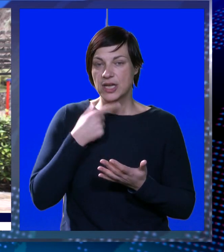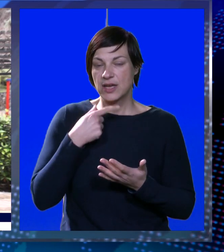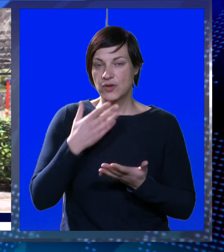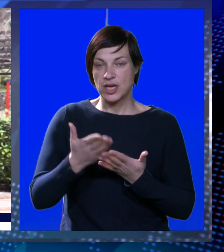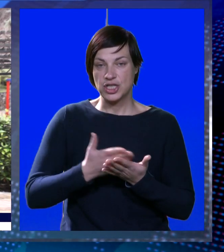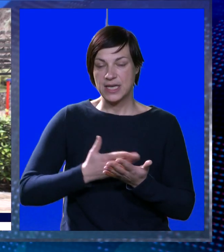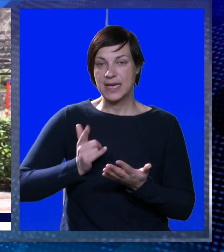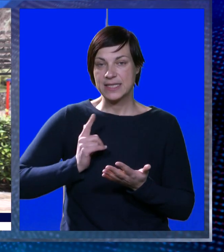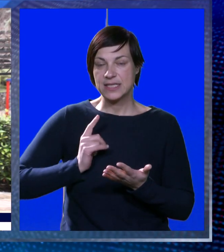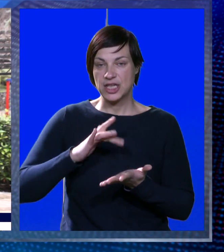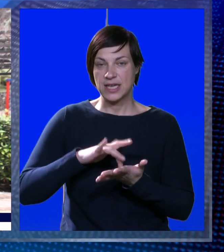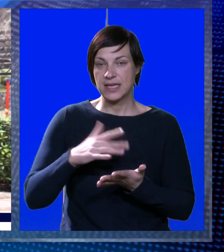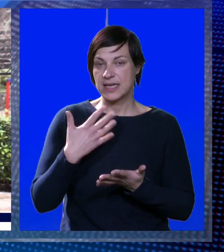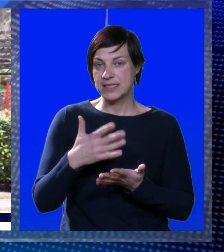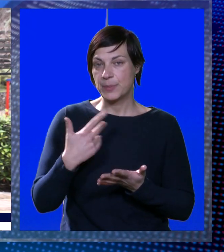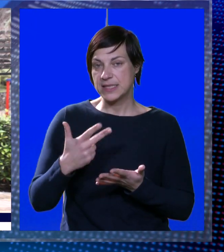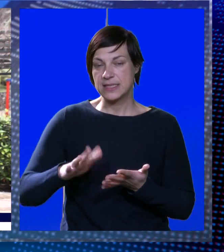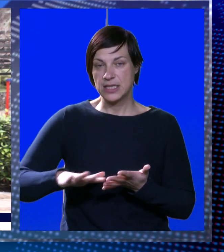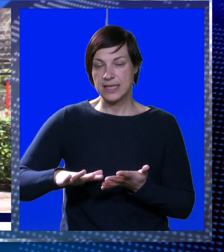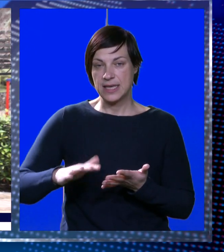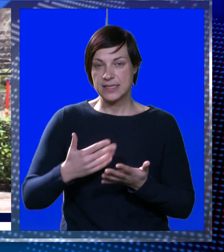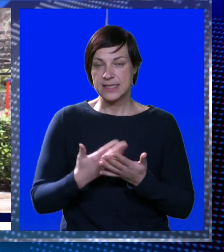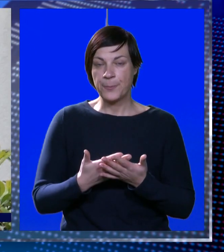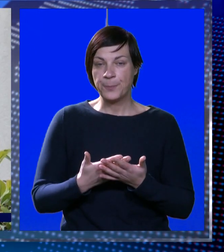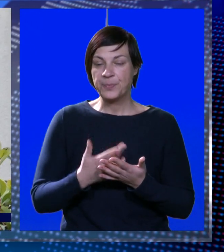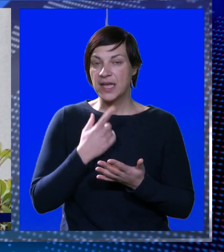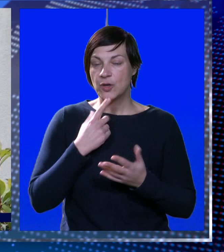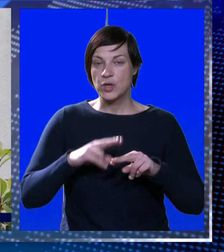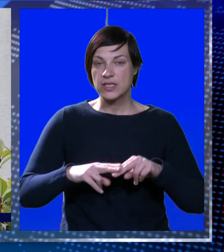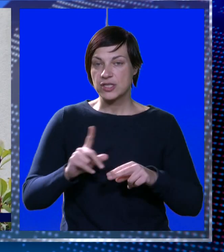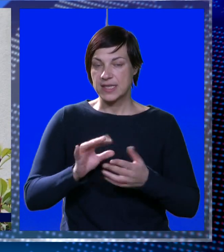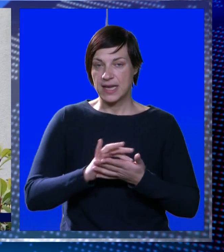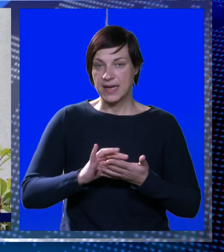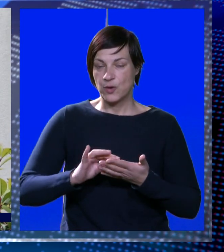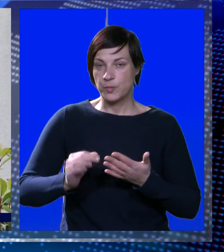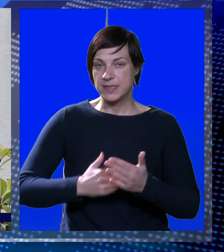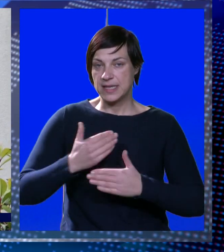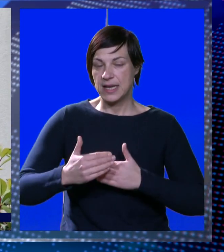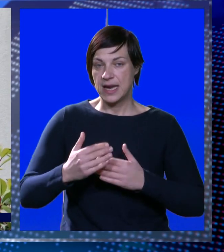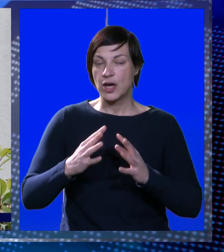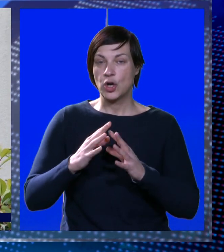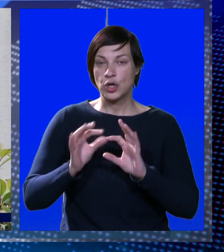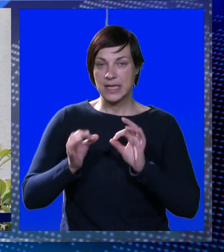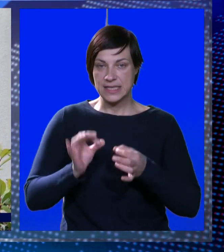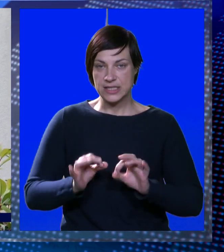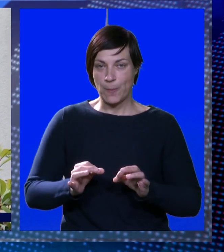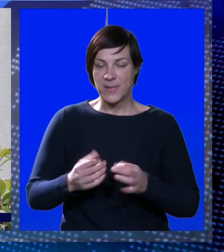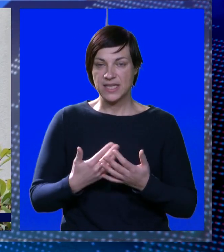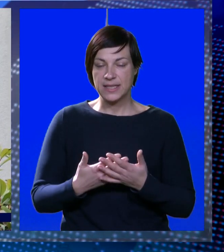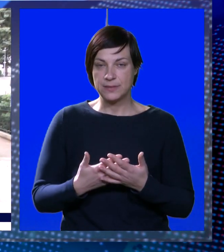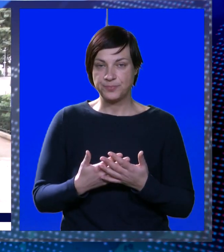Kako kaže, na listi čekanja nalazi se 53 djece, koja su ostala neupisana nakon listopada.